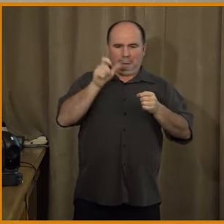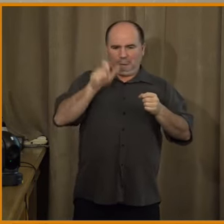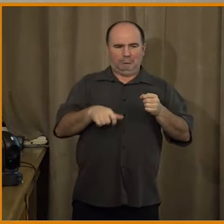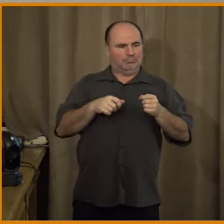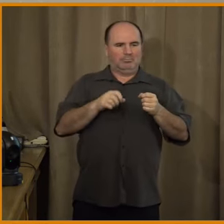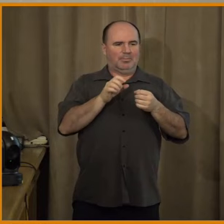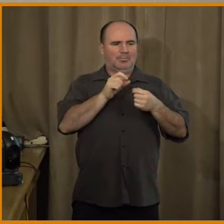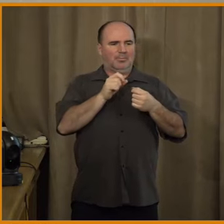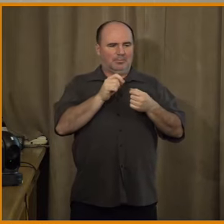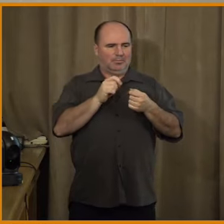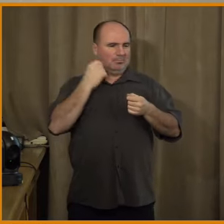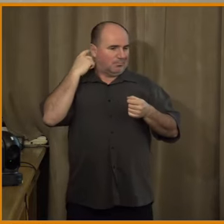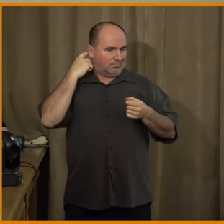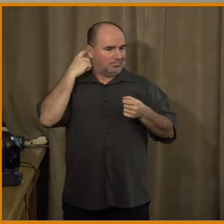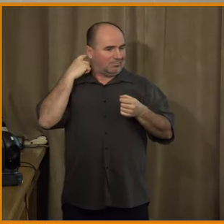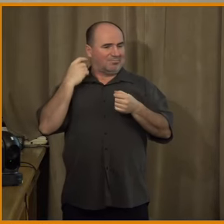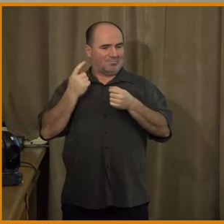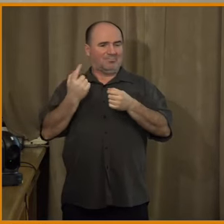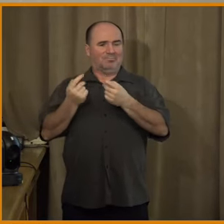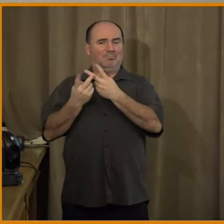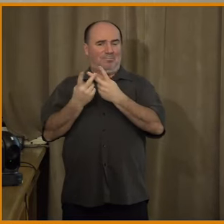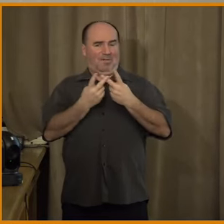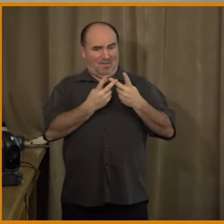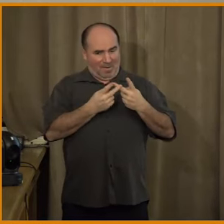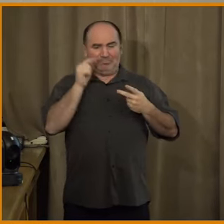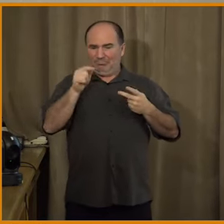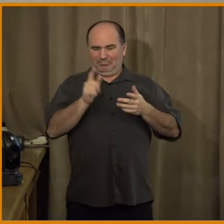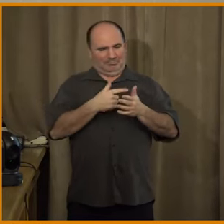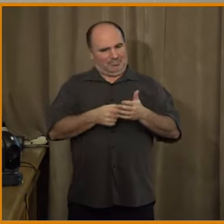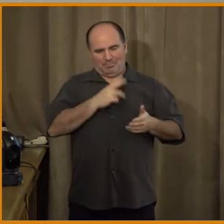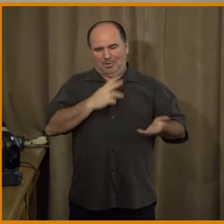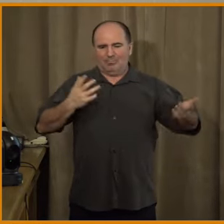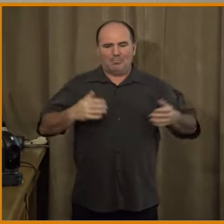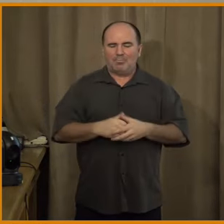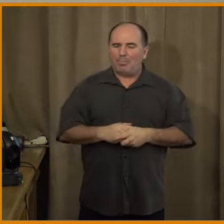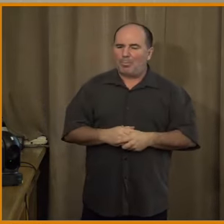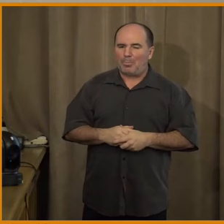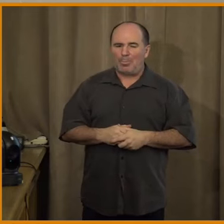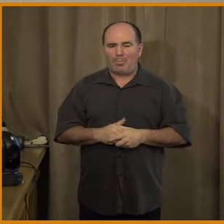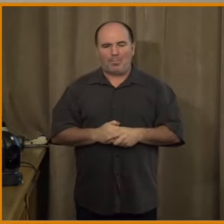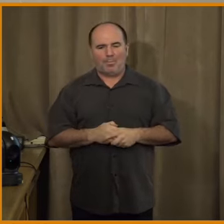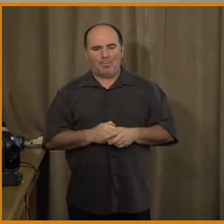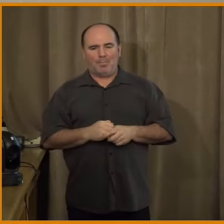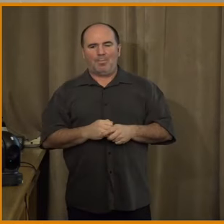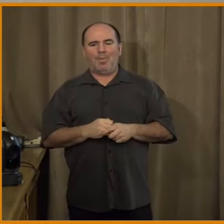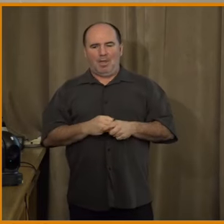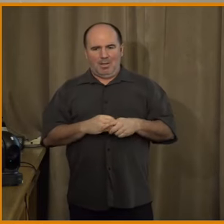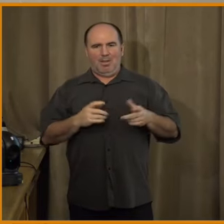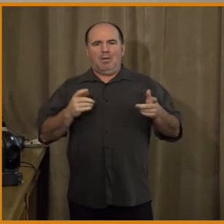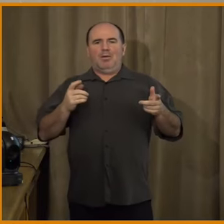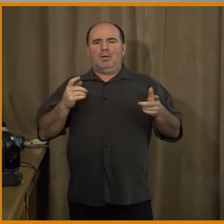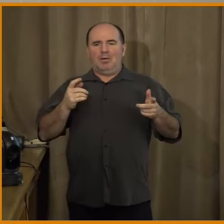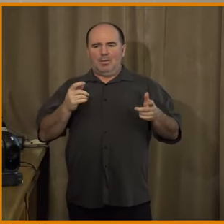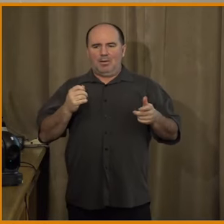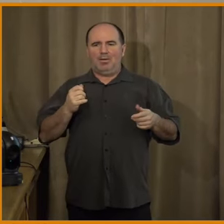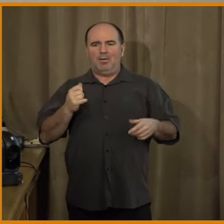teda vnímáme u těch lidí, kteří to sdílí, je, že oni se cítí, jak jsi to dobře popsali, cítí